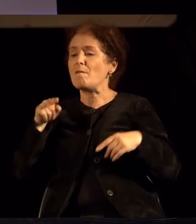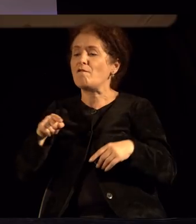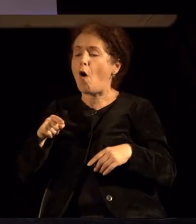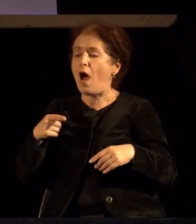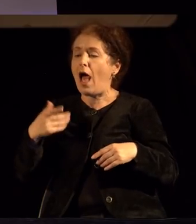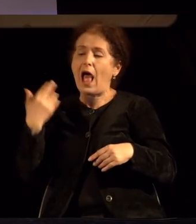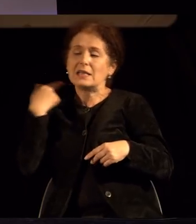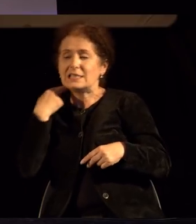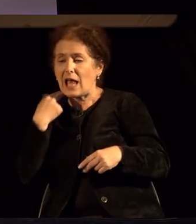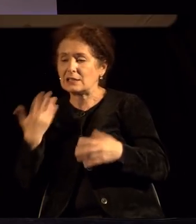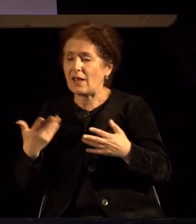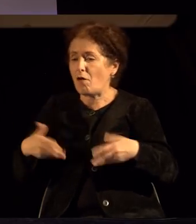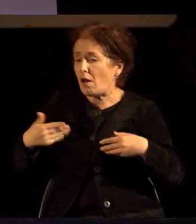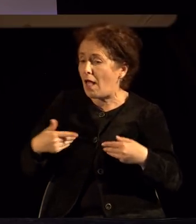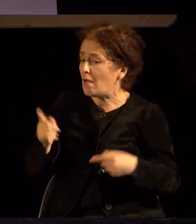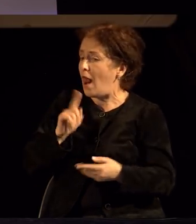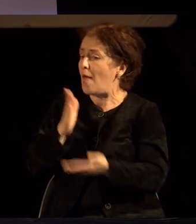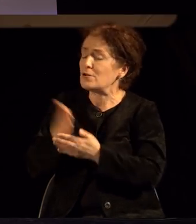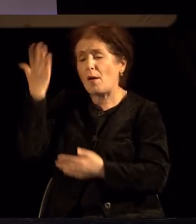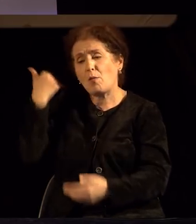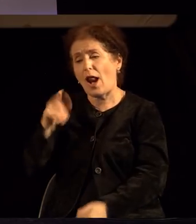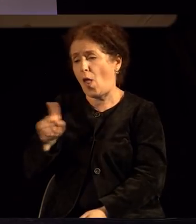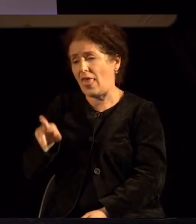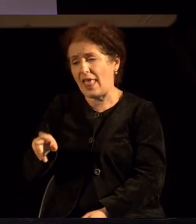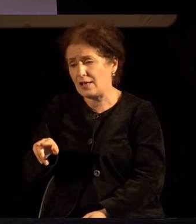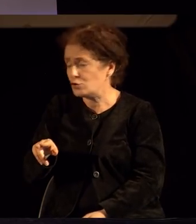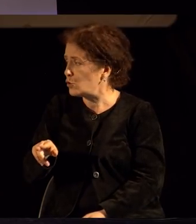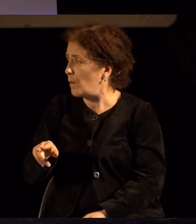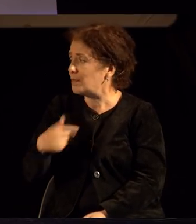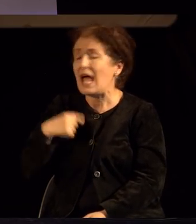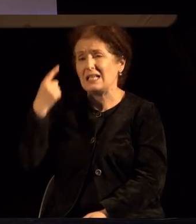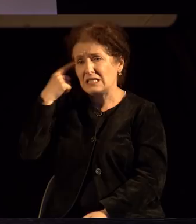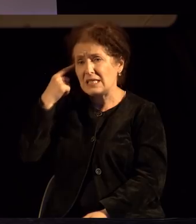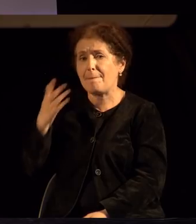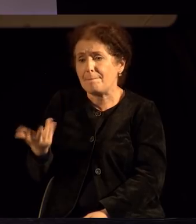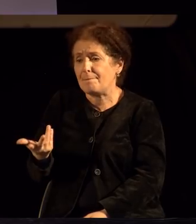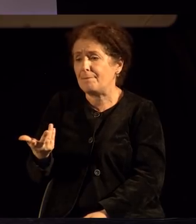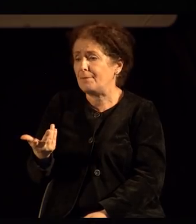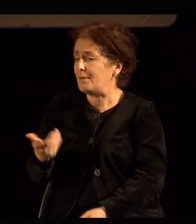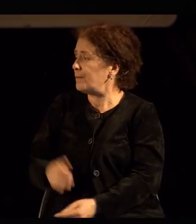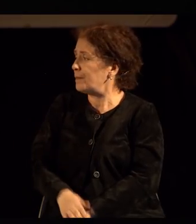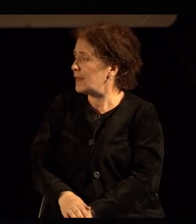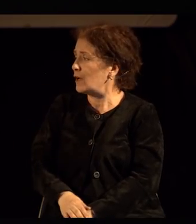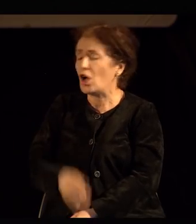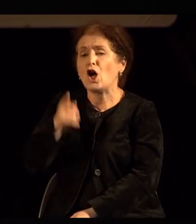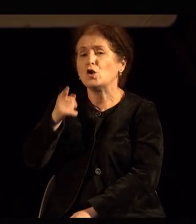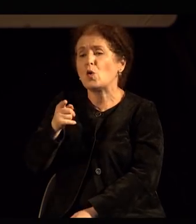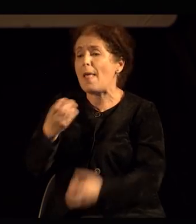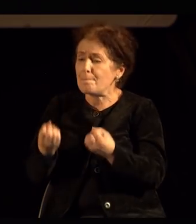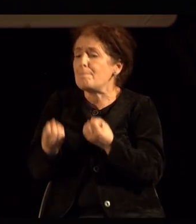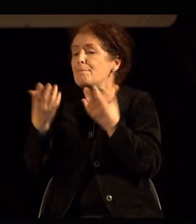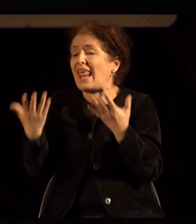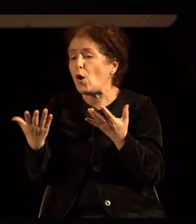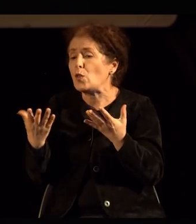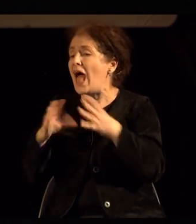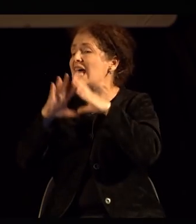Не беше од секој така, но знам дека тоа нешто е природно и се